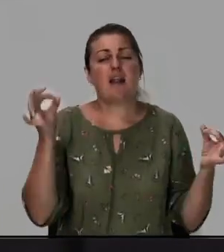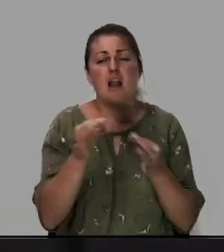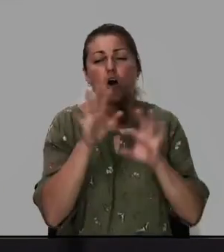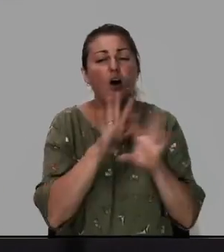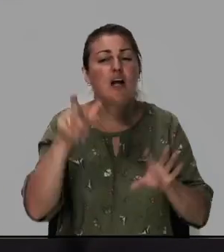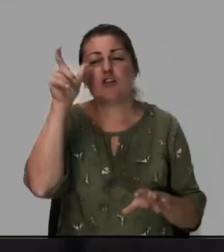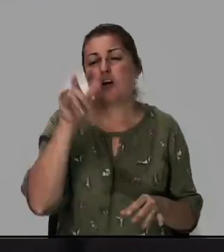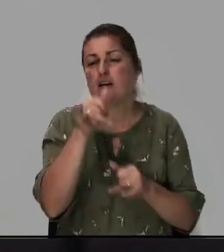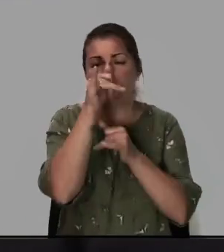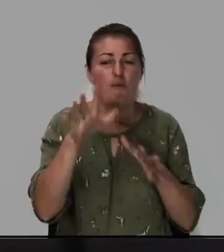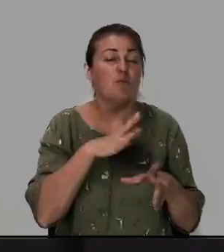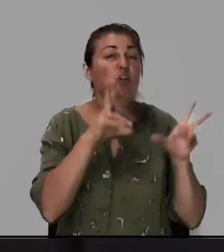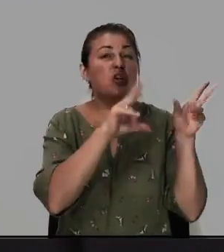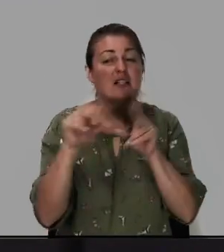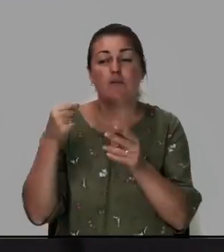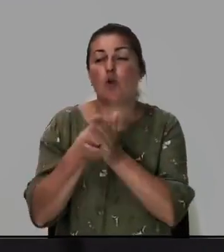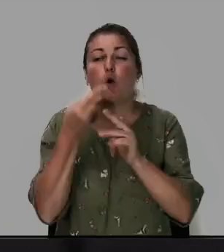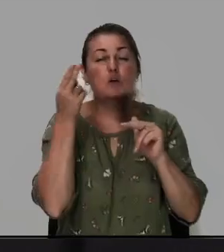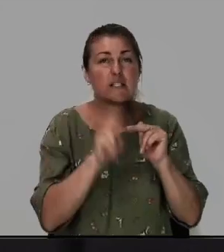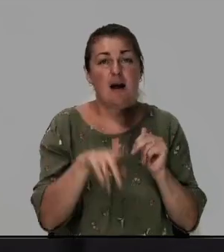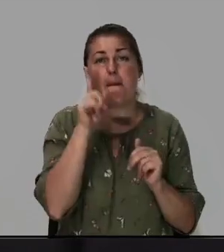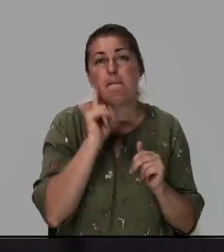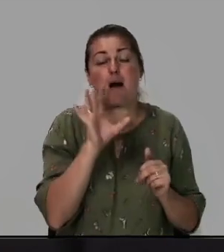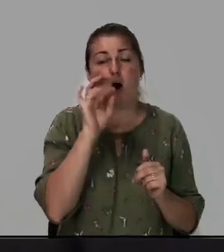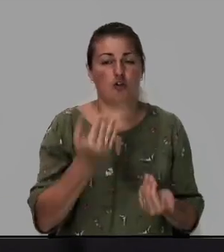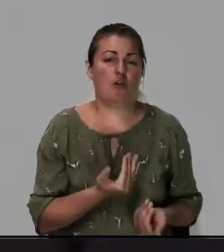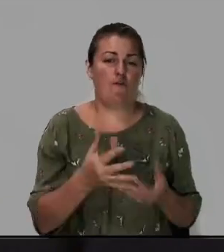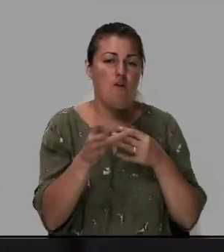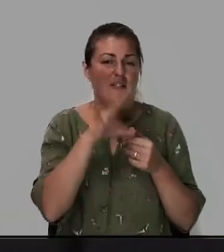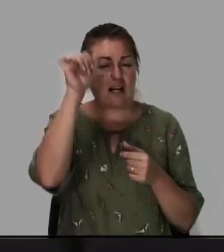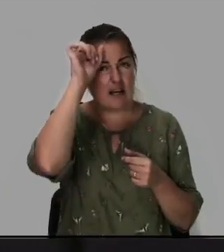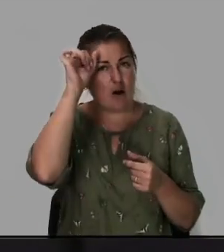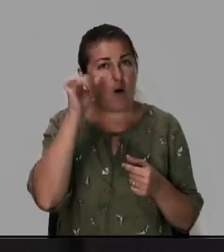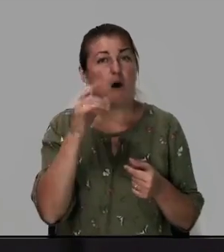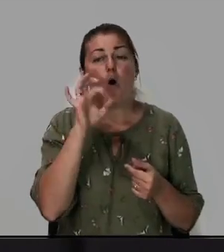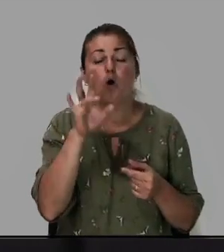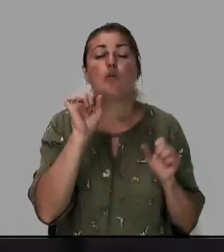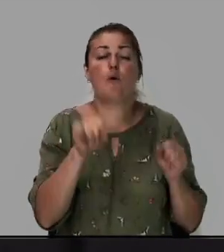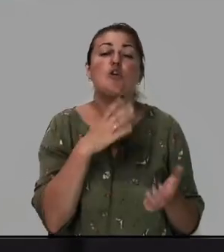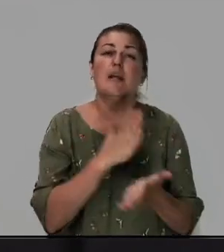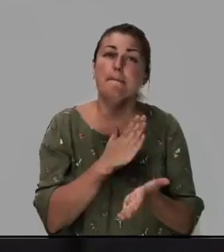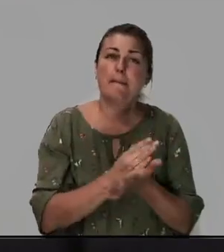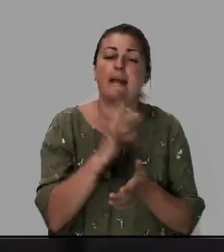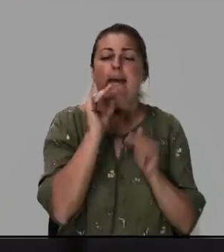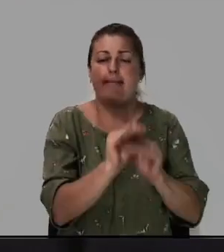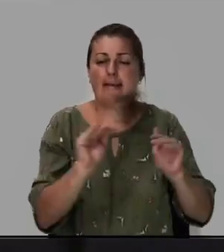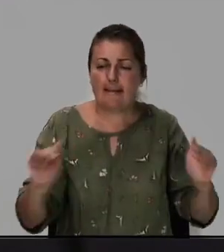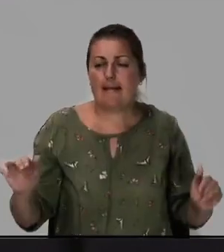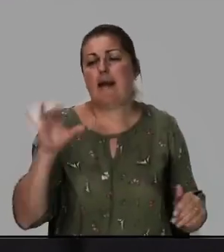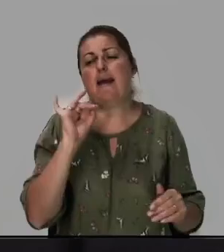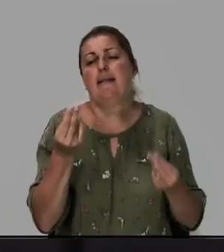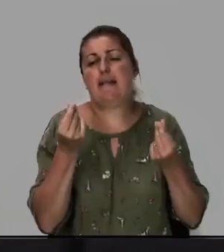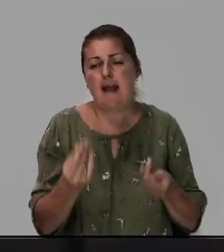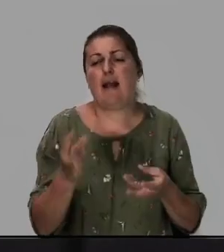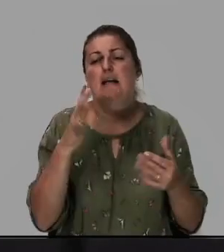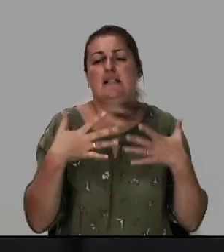человек не может быть счастливым до конца, пока он живет с грехом. Он может иметь и детей, и денег,